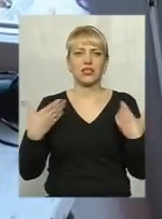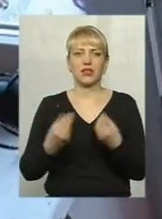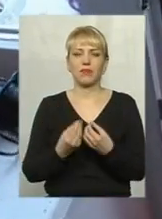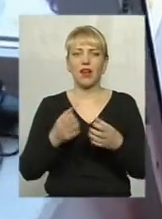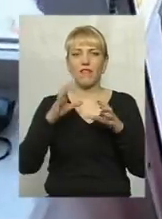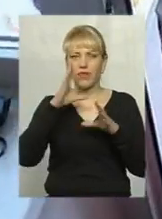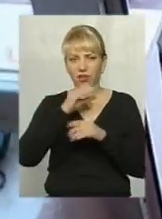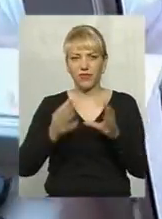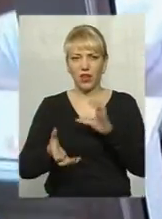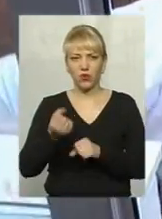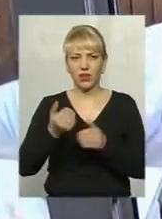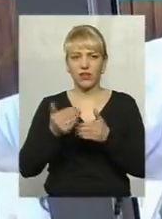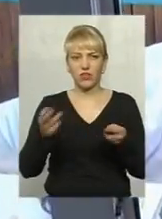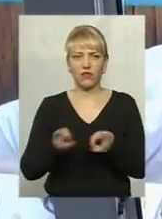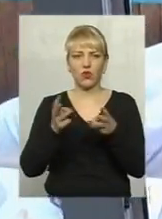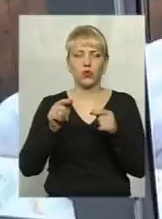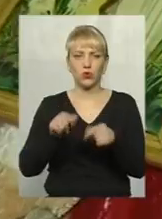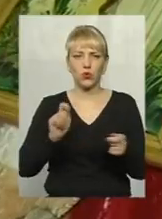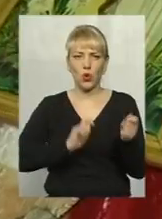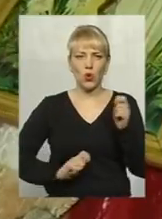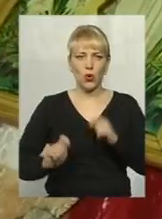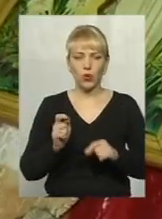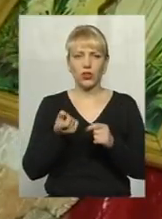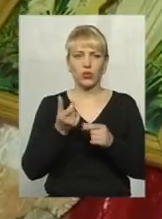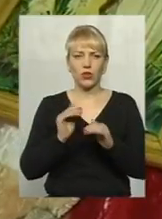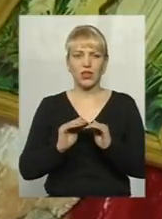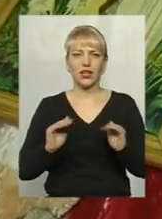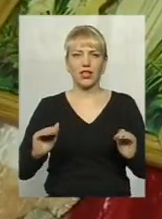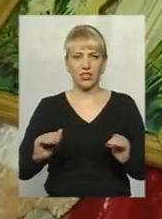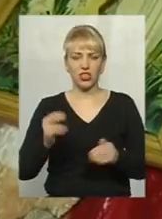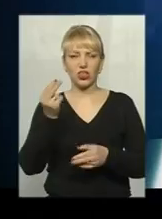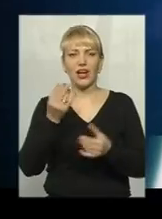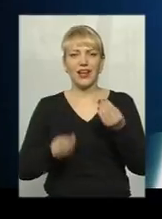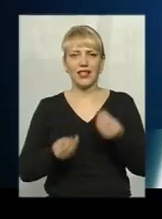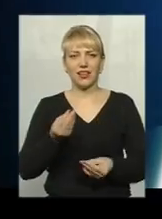врятувати від вогню. Тут здебільшого одяг і трохи дитячих іграшок.